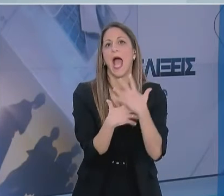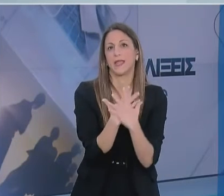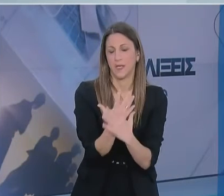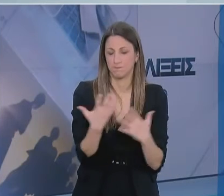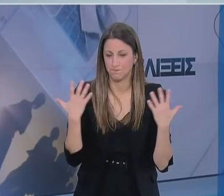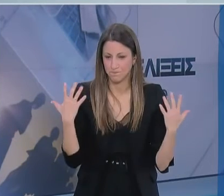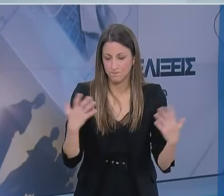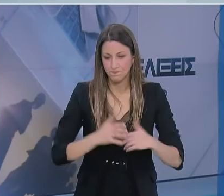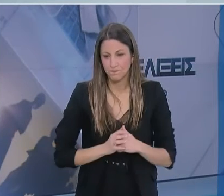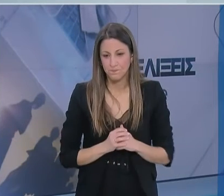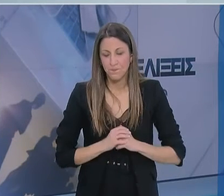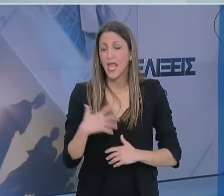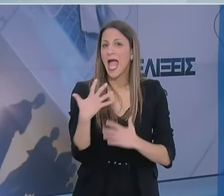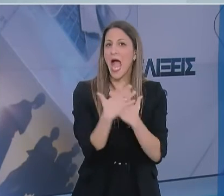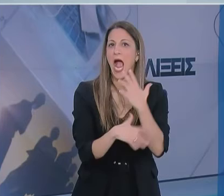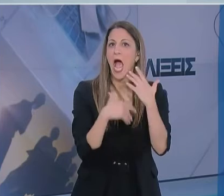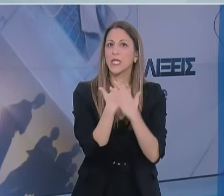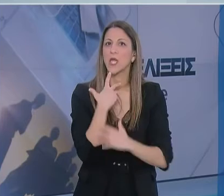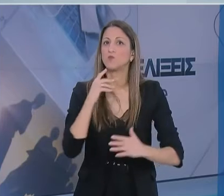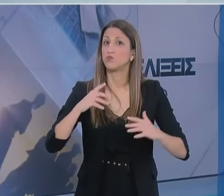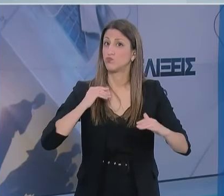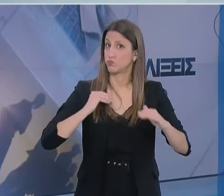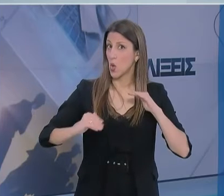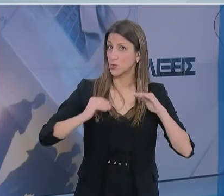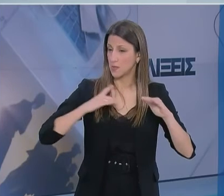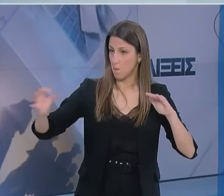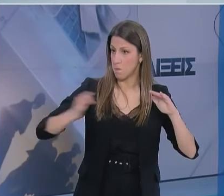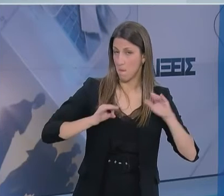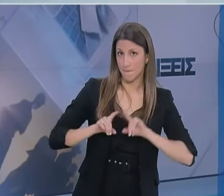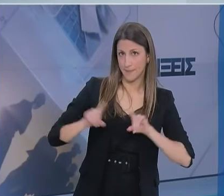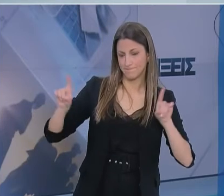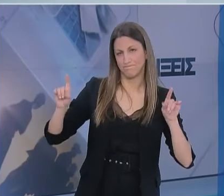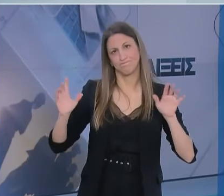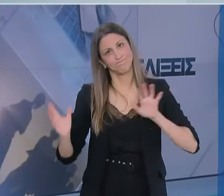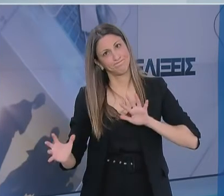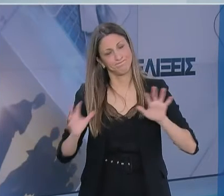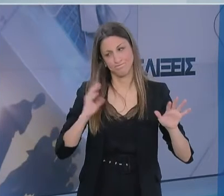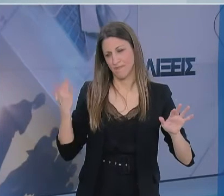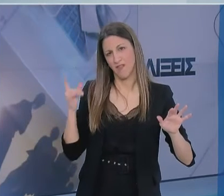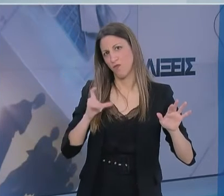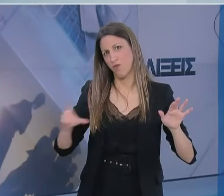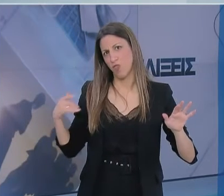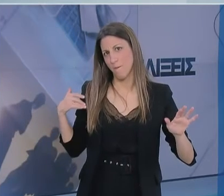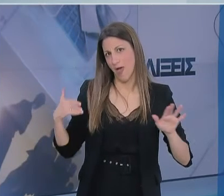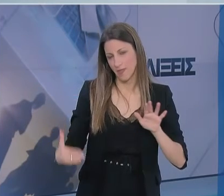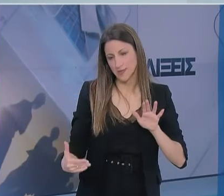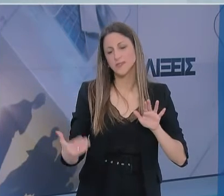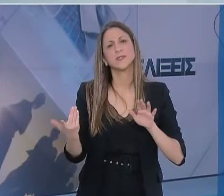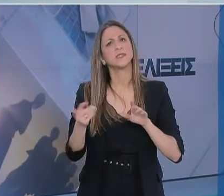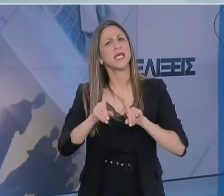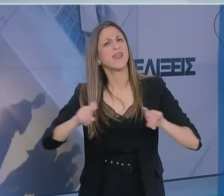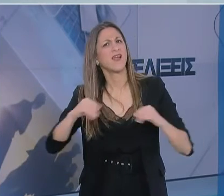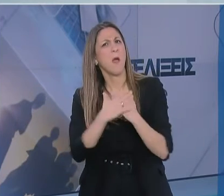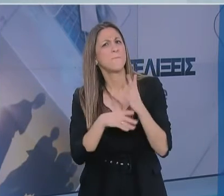Υπάρχουν λίγες ενδείξεις ότι η χρήση τους προσφέρει προστασία από τη μόλυση με τον ιό. Τις τελευταίες εβδομάδες, η χρήση αναλώσομων